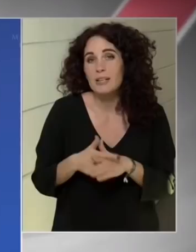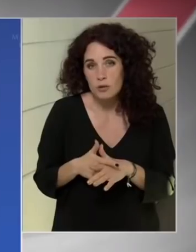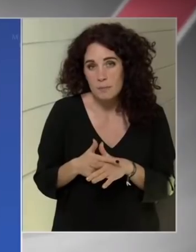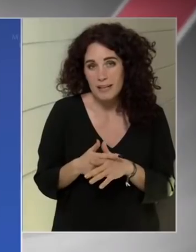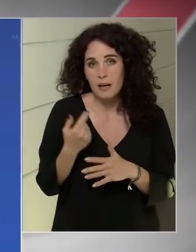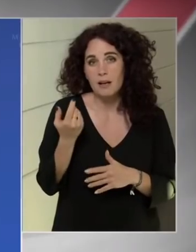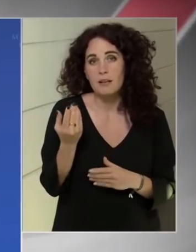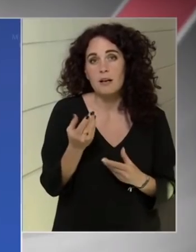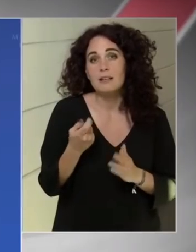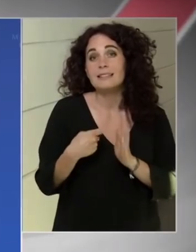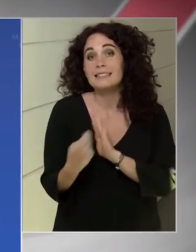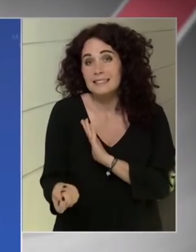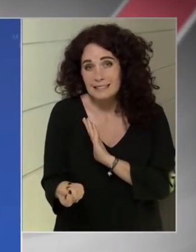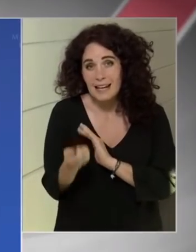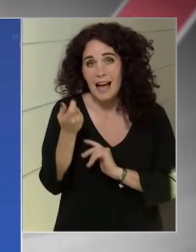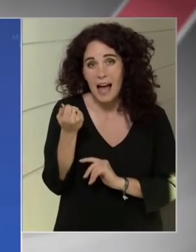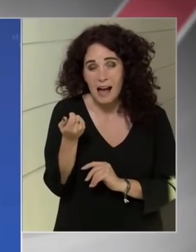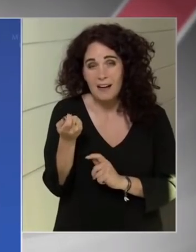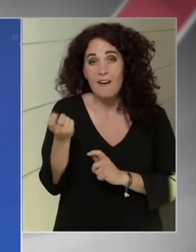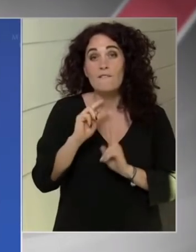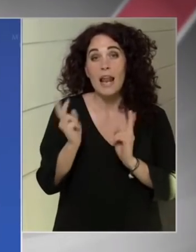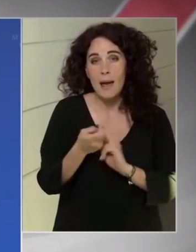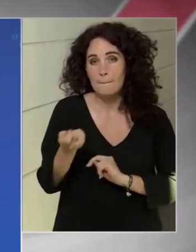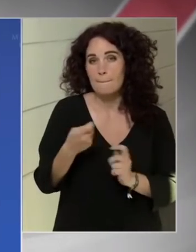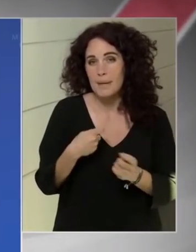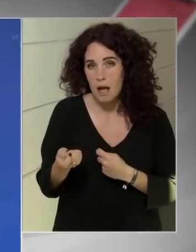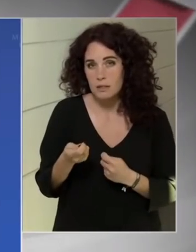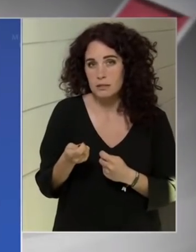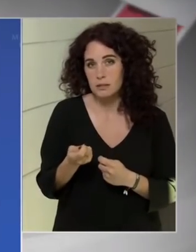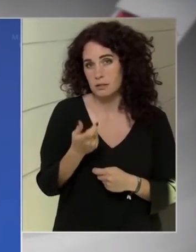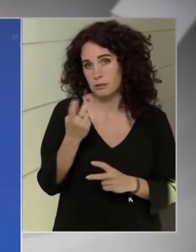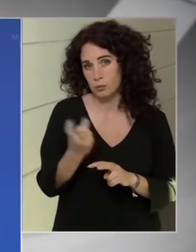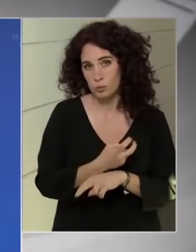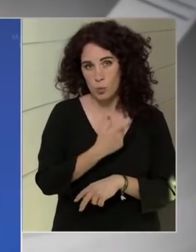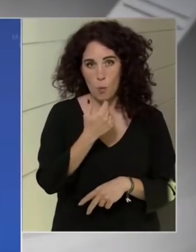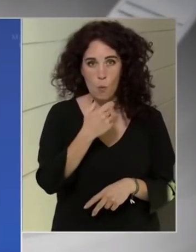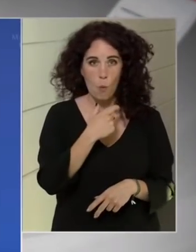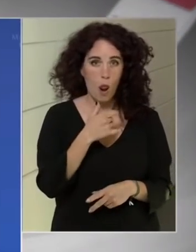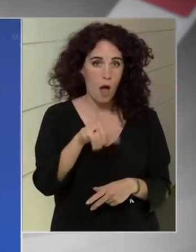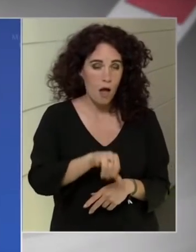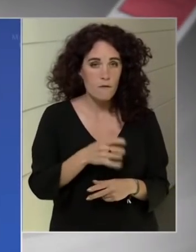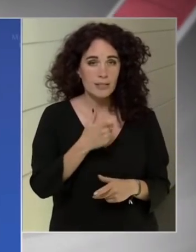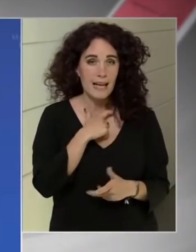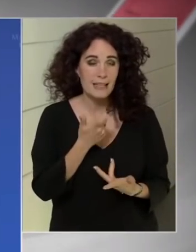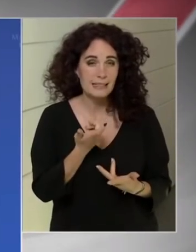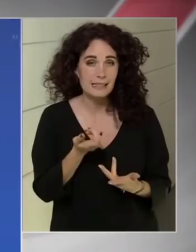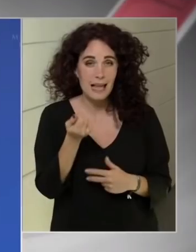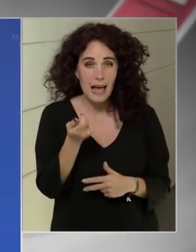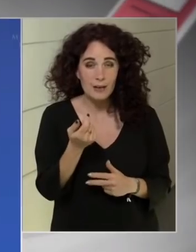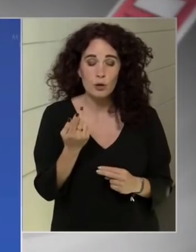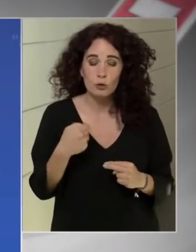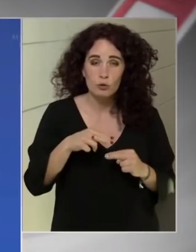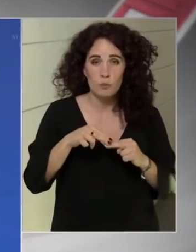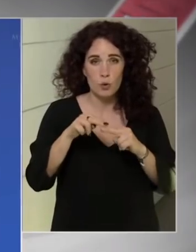gázt vagy kőolajot Magyarországon, ennek a költségei alig emelkedtek, miközben ezen